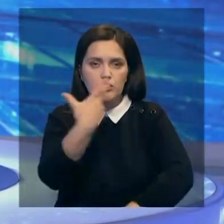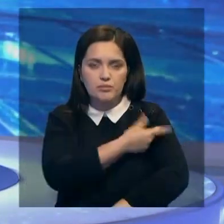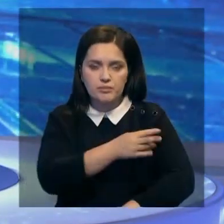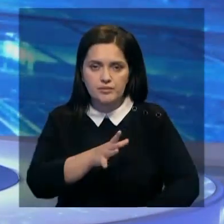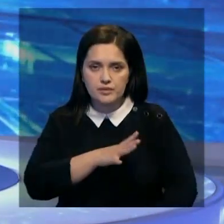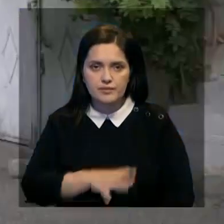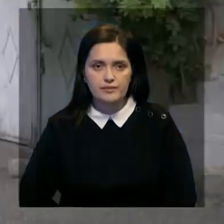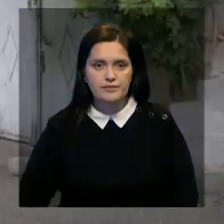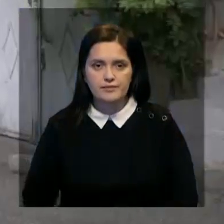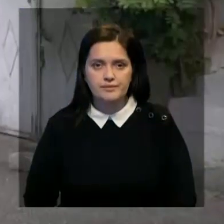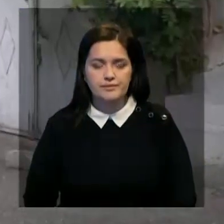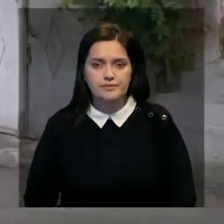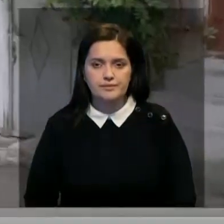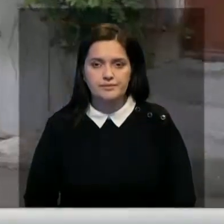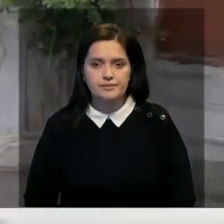привитым.